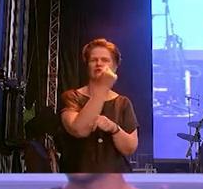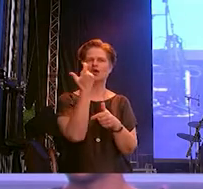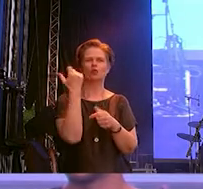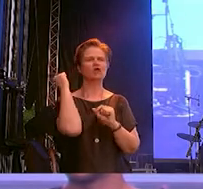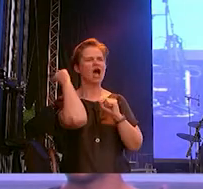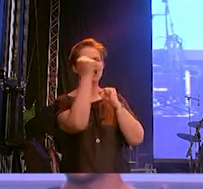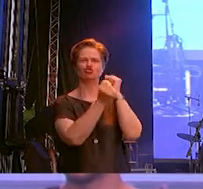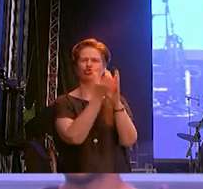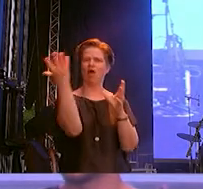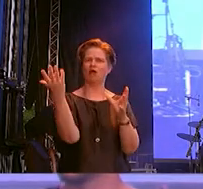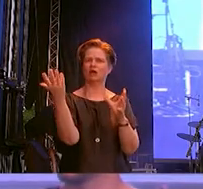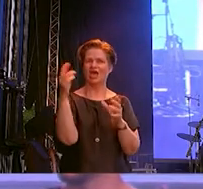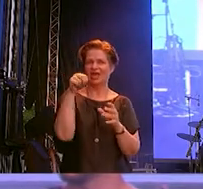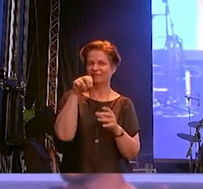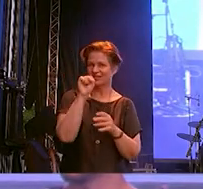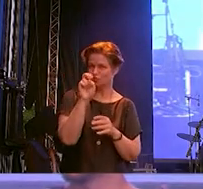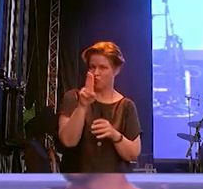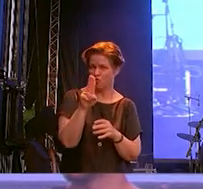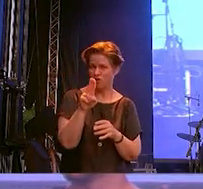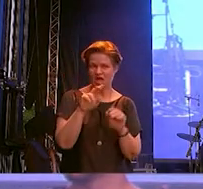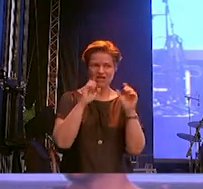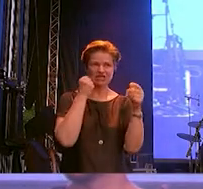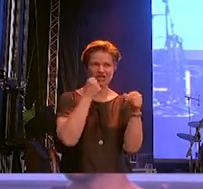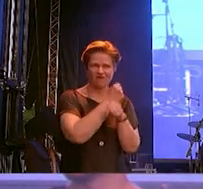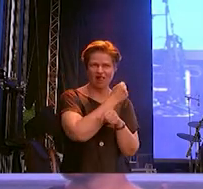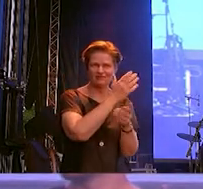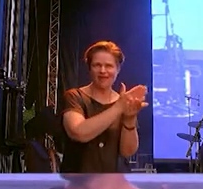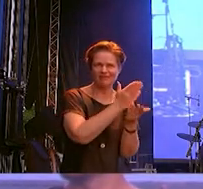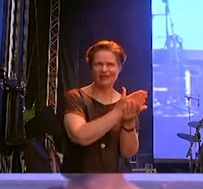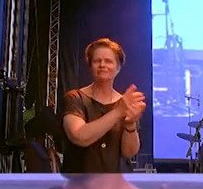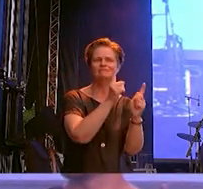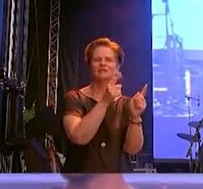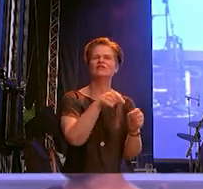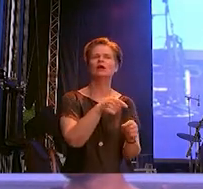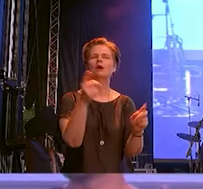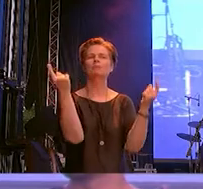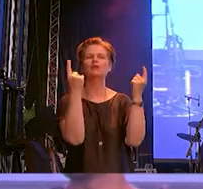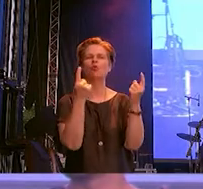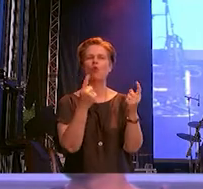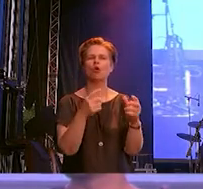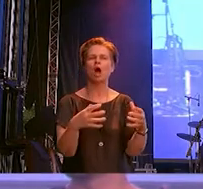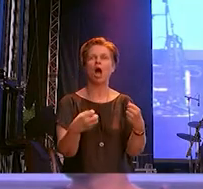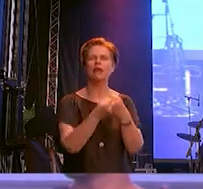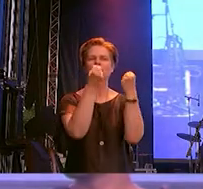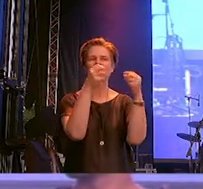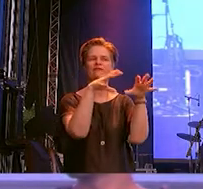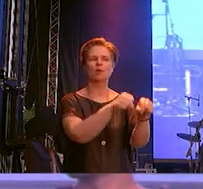NSU waren keineswegs das Ende der Gewalt, vielmehr nehmen die Bedrohungen und Angriffe heute wieder zu.